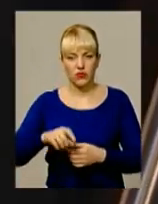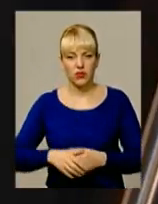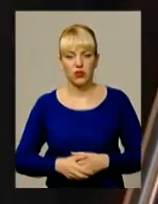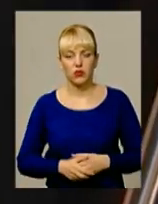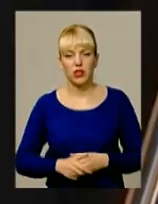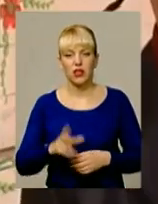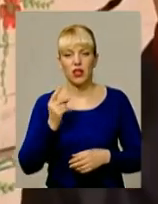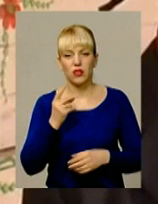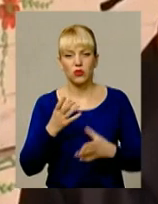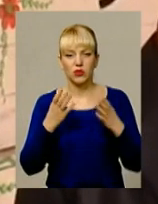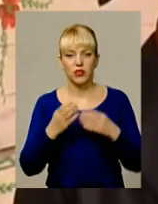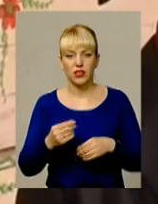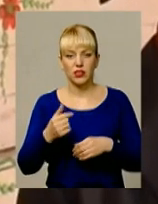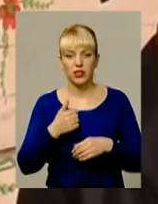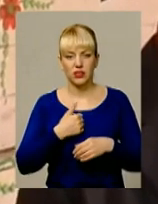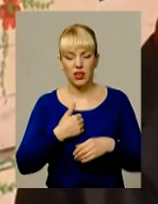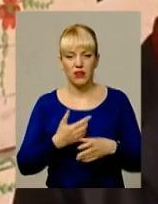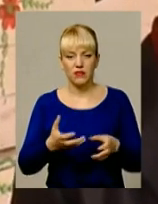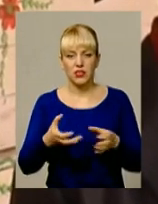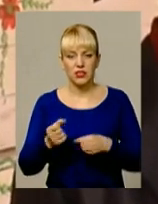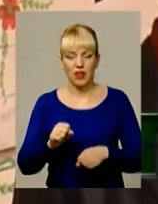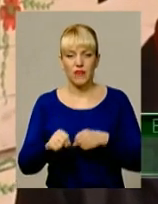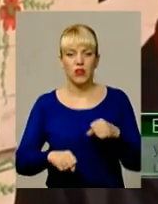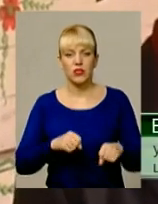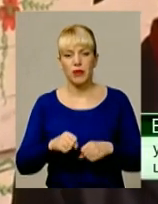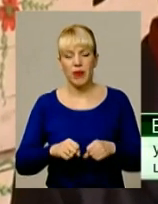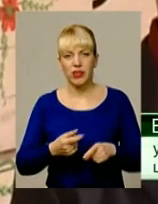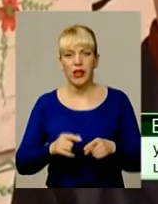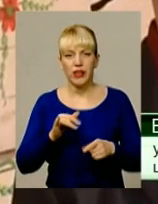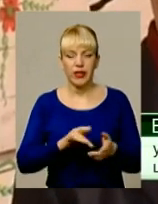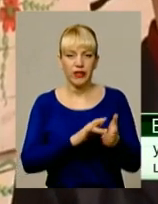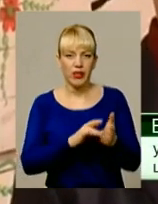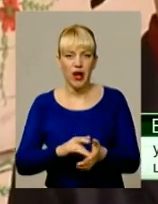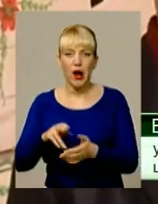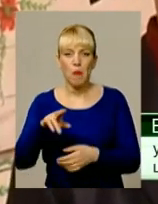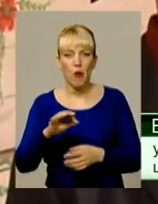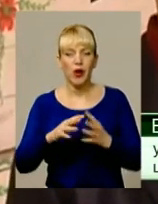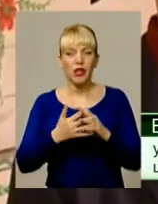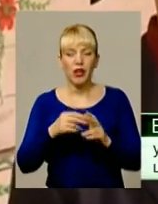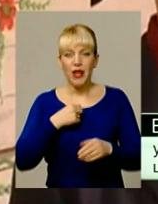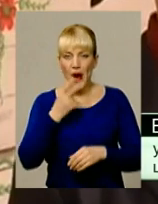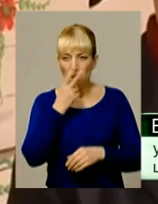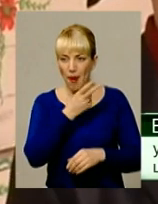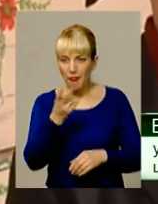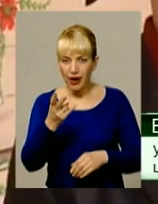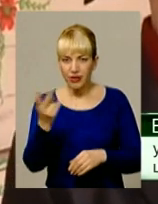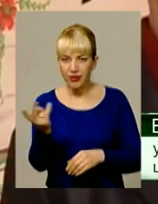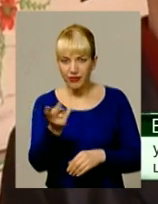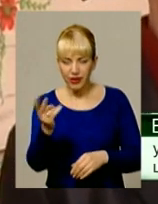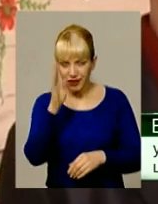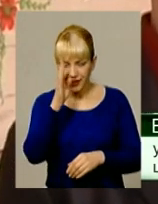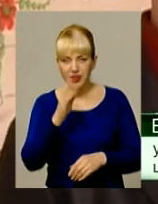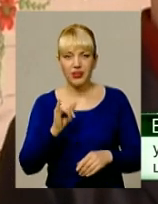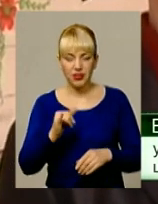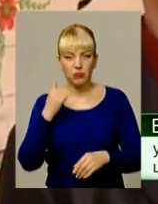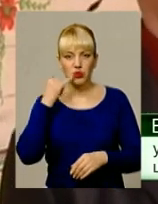На другий день я взяв велосипеда і катаючись по селі, я побачив їх і позвонив